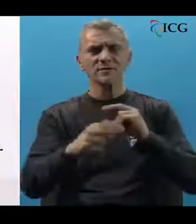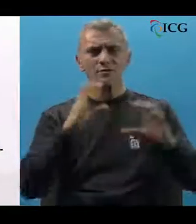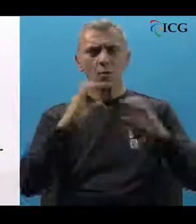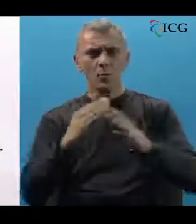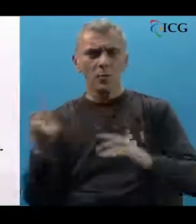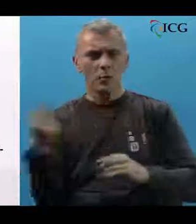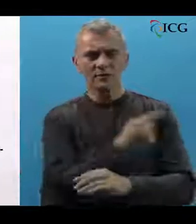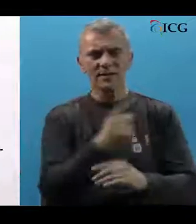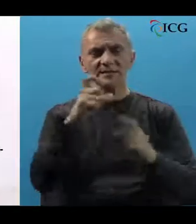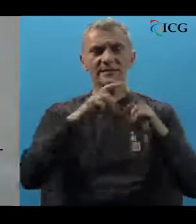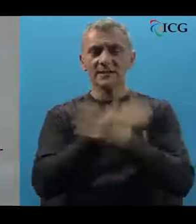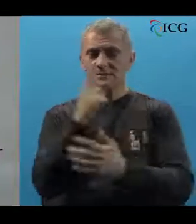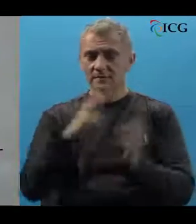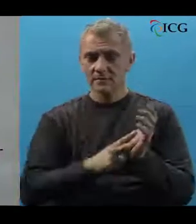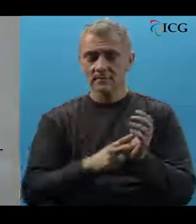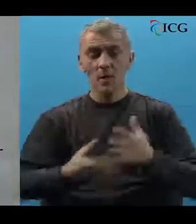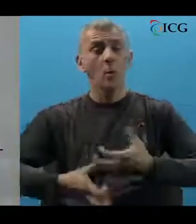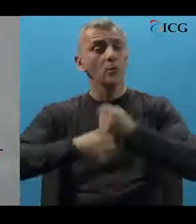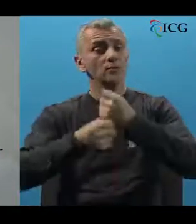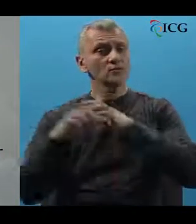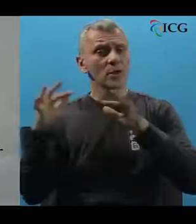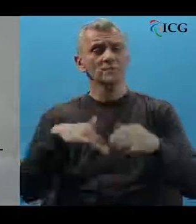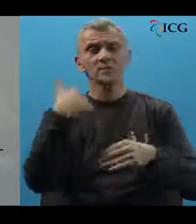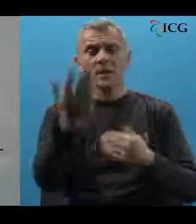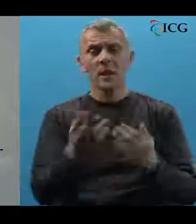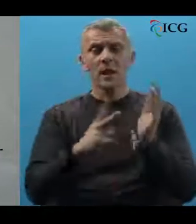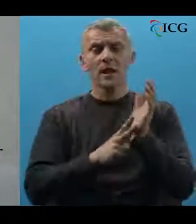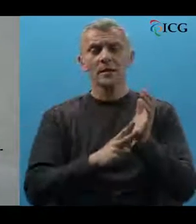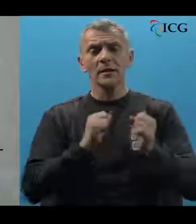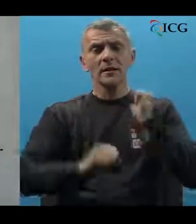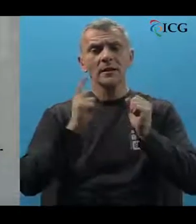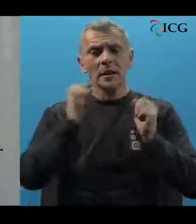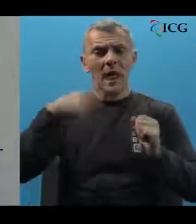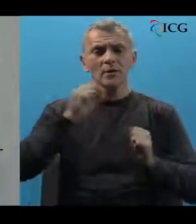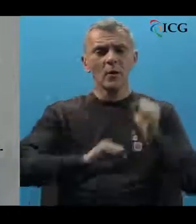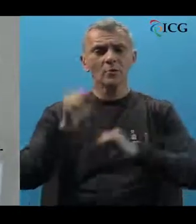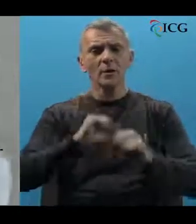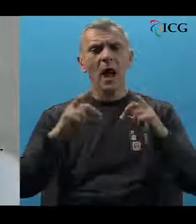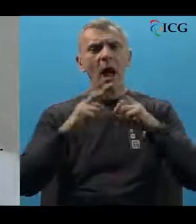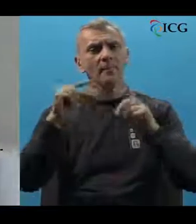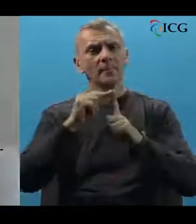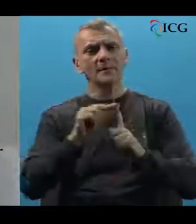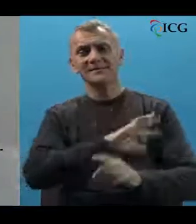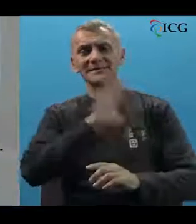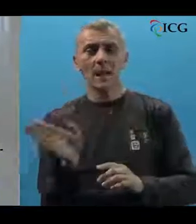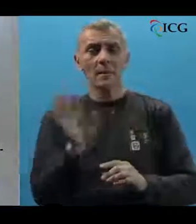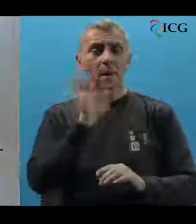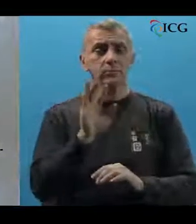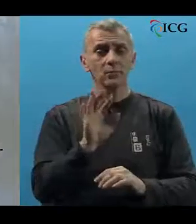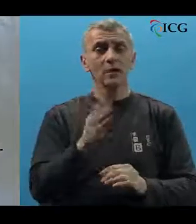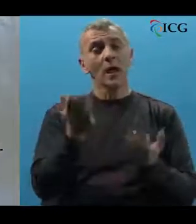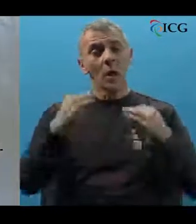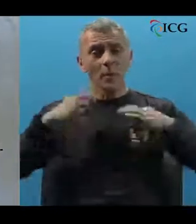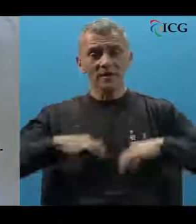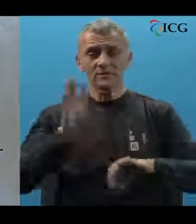presjeći komunikaciju Bihać-Cazin. Podršku agresuru davala je Narodna odbrana takozvana Autonomna pokrajina Zapadna Bosna,